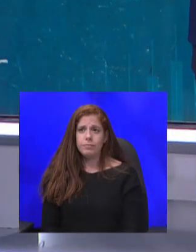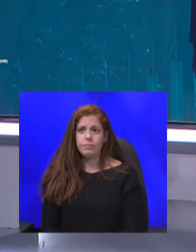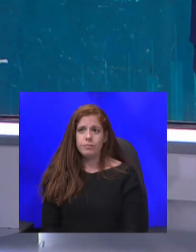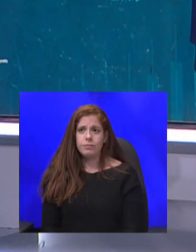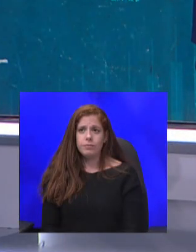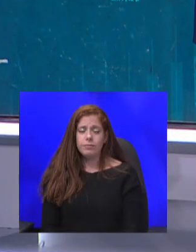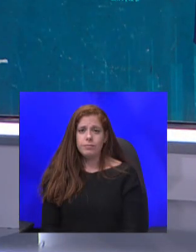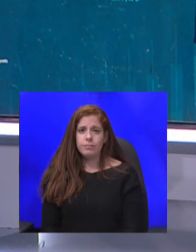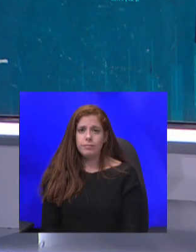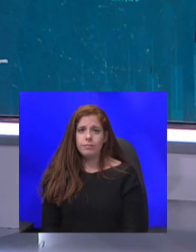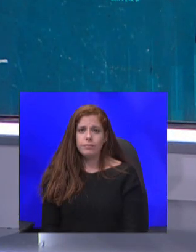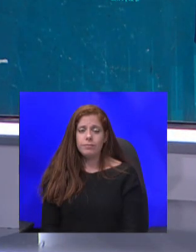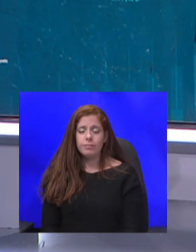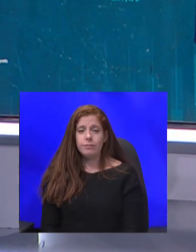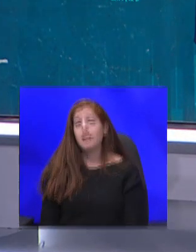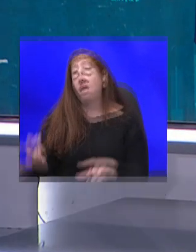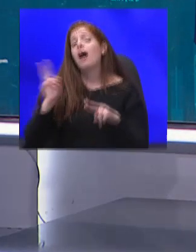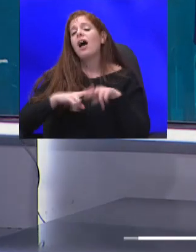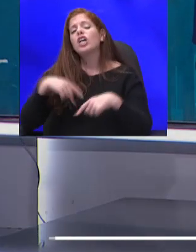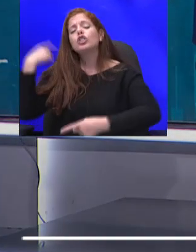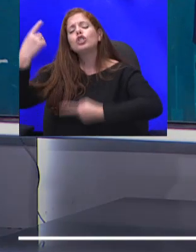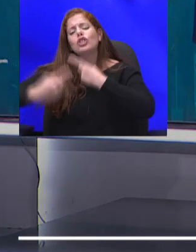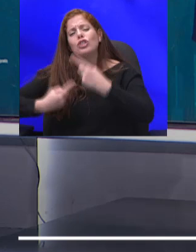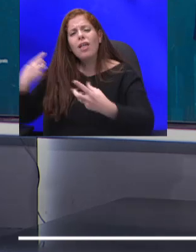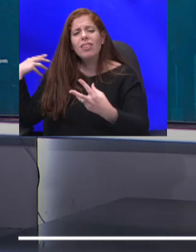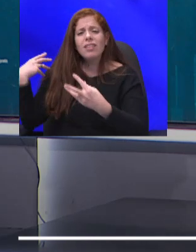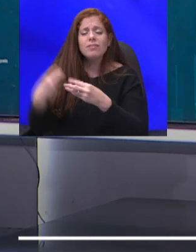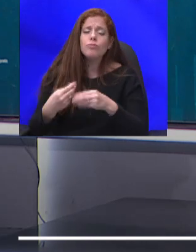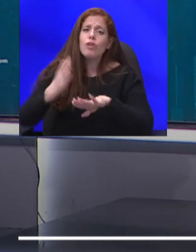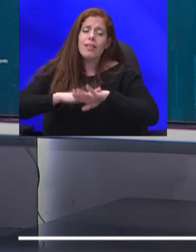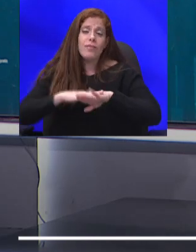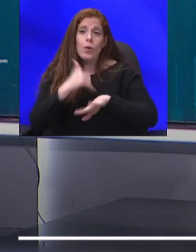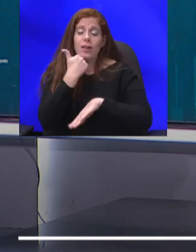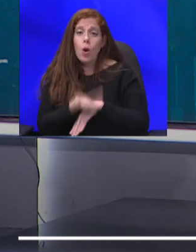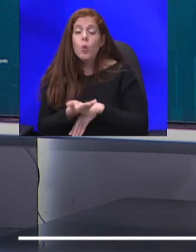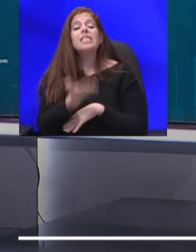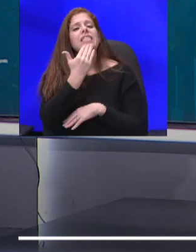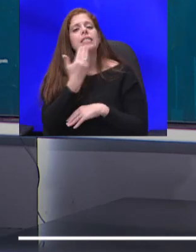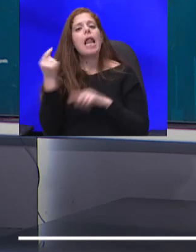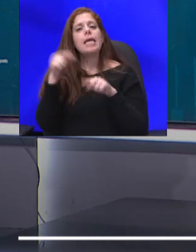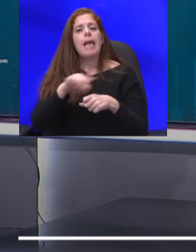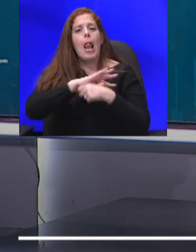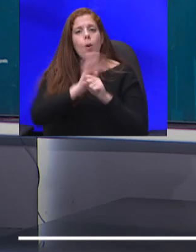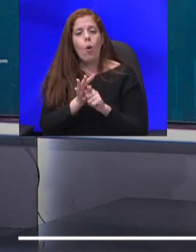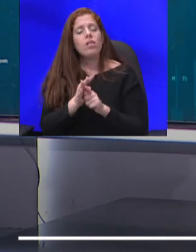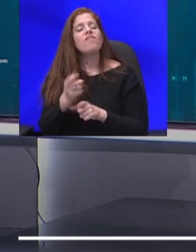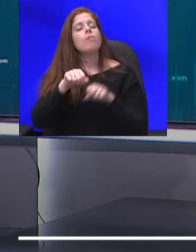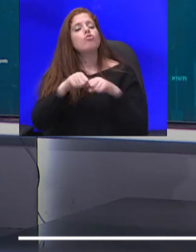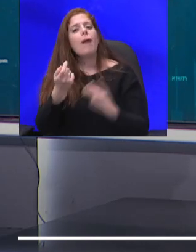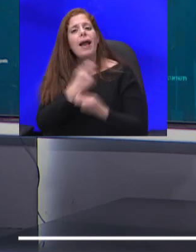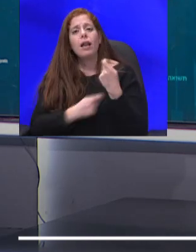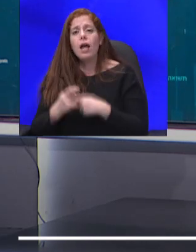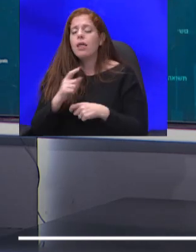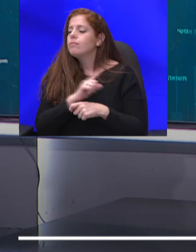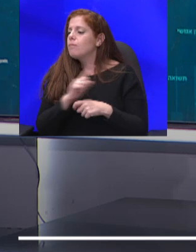אחרי שנים של תפקוד לקוי של מערך ההכשרות המקצועיות, ישראל הגיעה לקורונה ולמשבר הכלכלי בלי מענה למאות אלפי